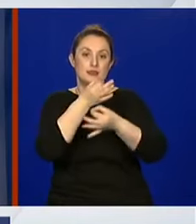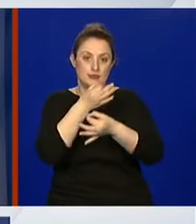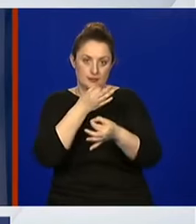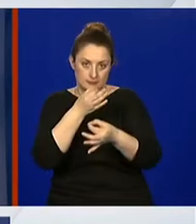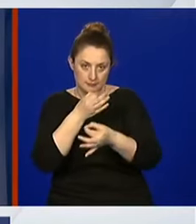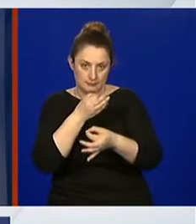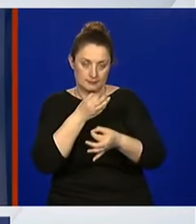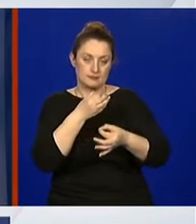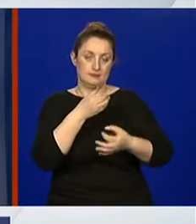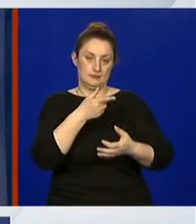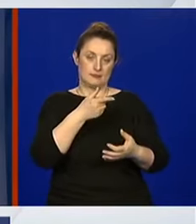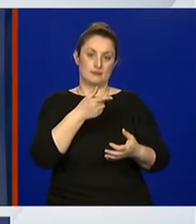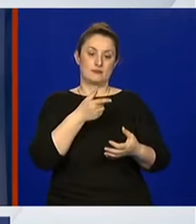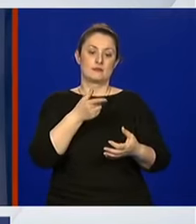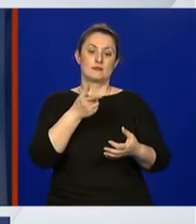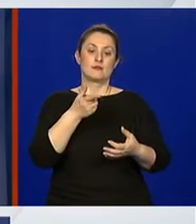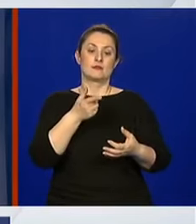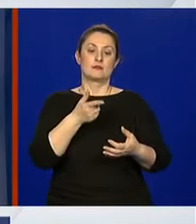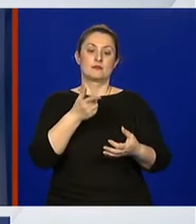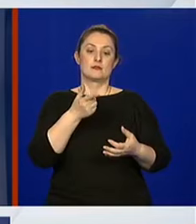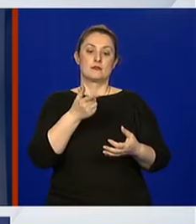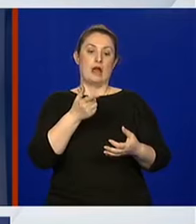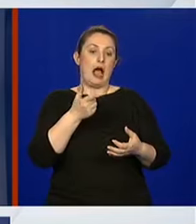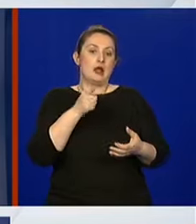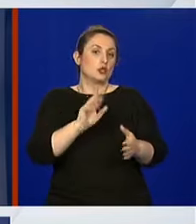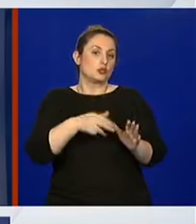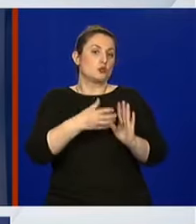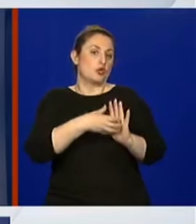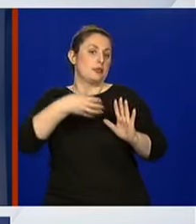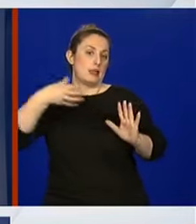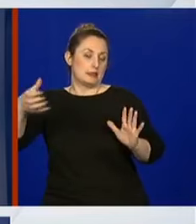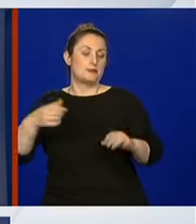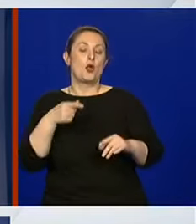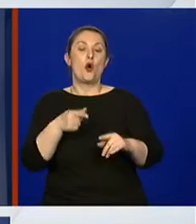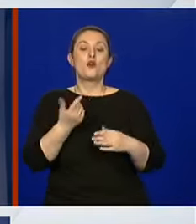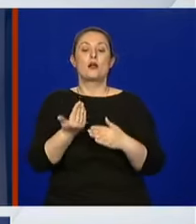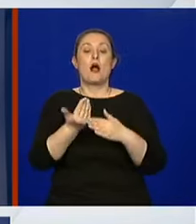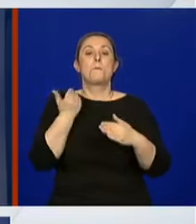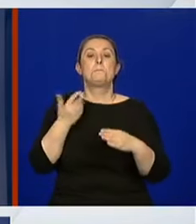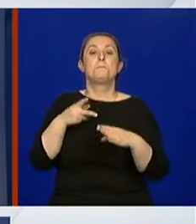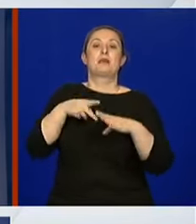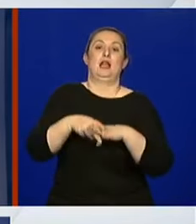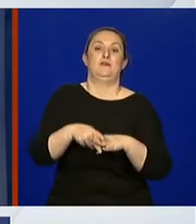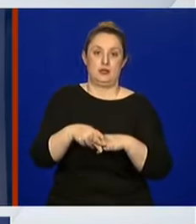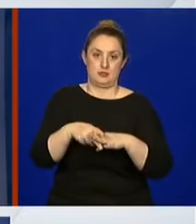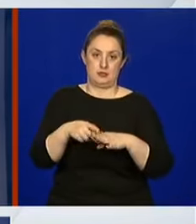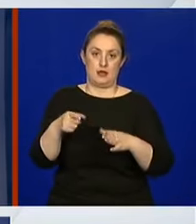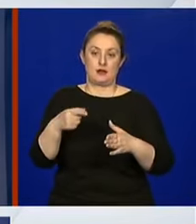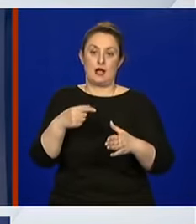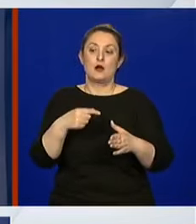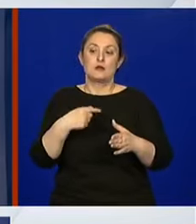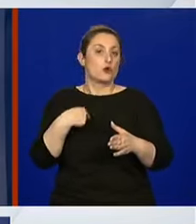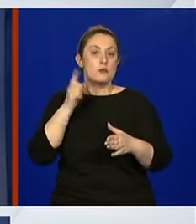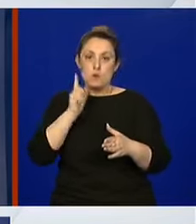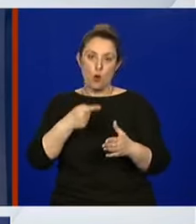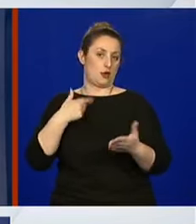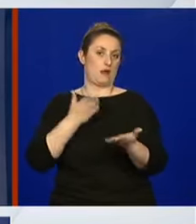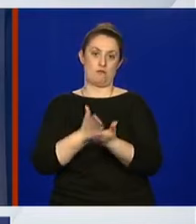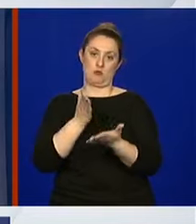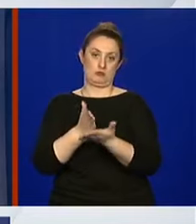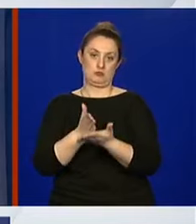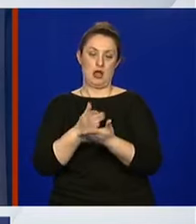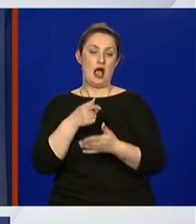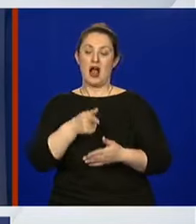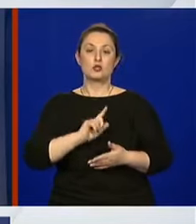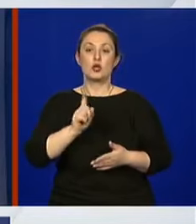ali online se nema razloga da se ne nastavi dalje. Ovdje se radi o preventivnoj mjeri koju mi moramo izvršavati, ali nismo radili